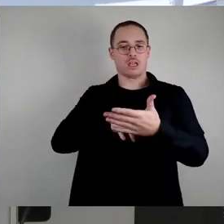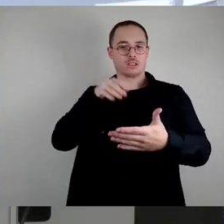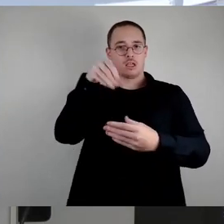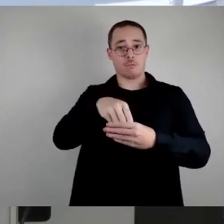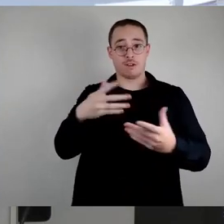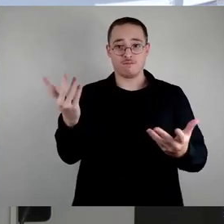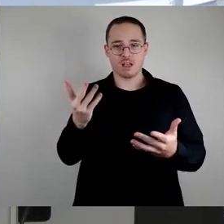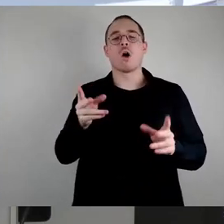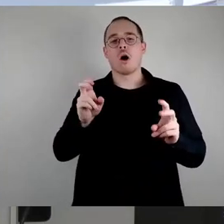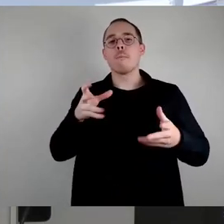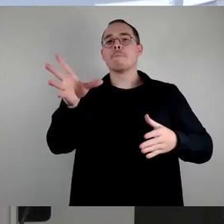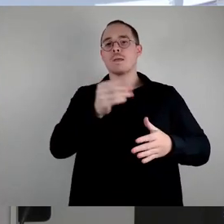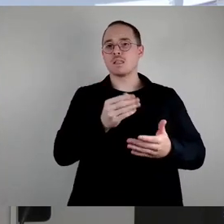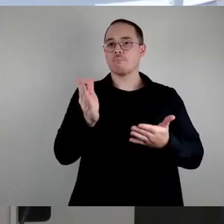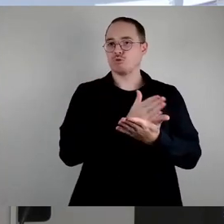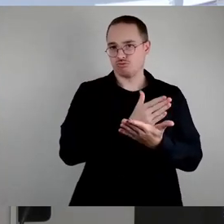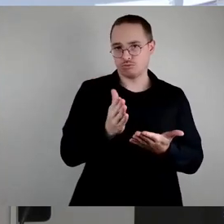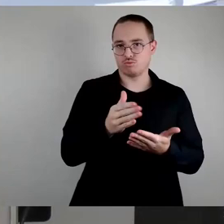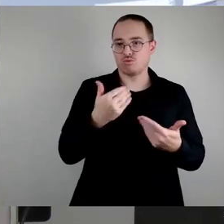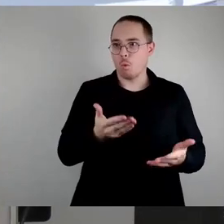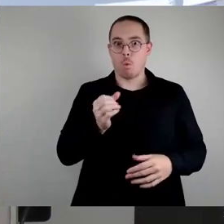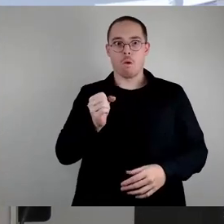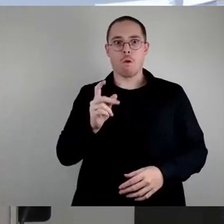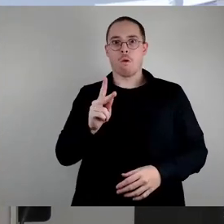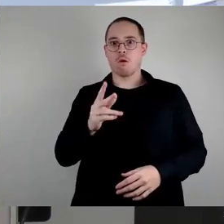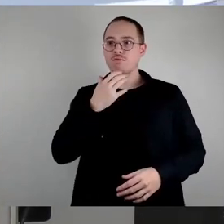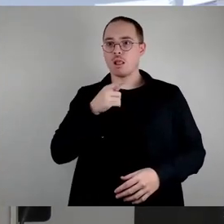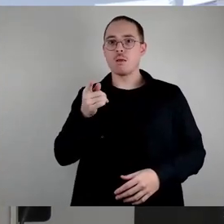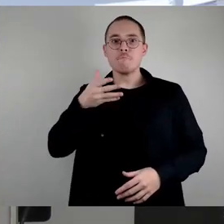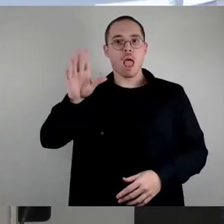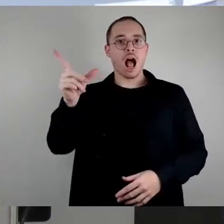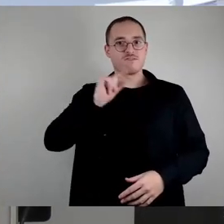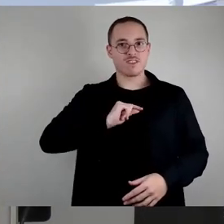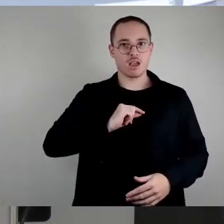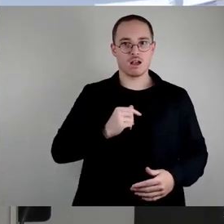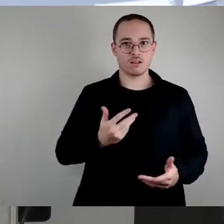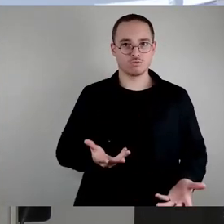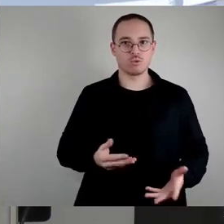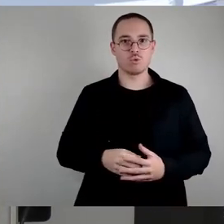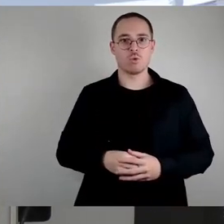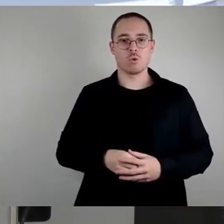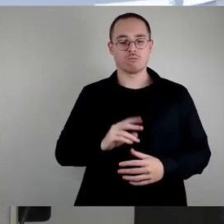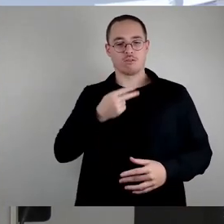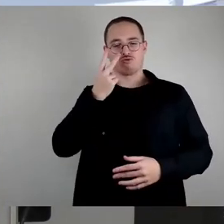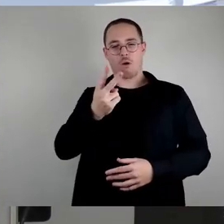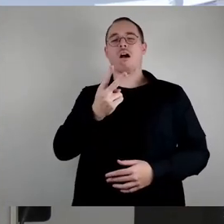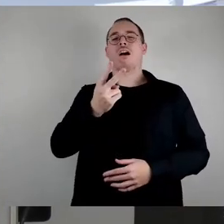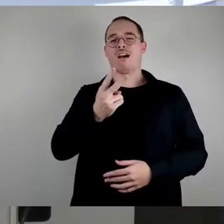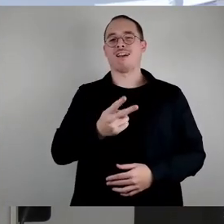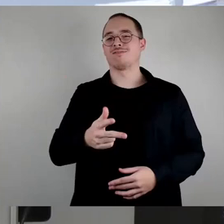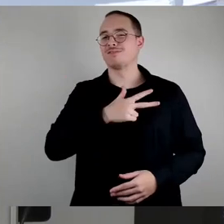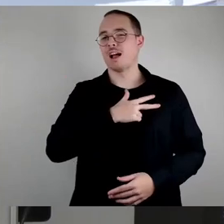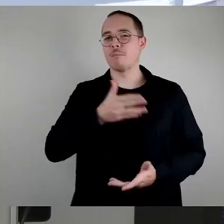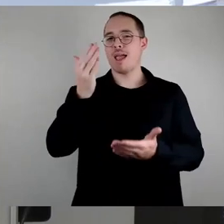als die Dissidenten, Bußekuchen. Wenn man sich rein, wenn man reinschaut, kommt am Ende auch nichts anderes bei raus, als das, was